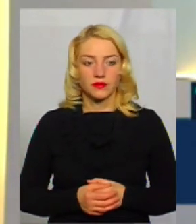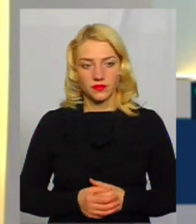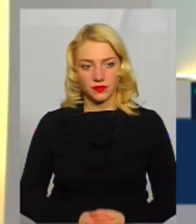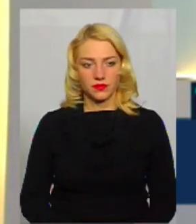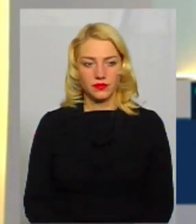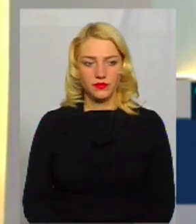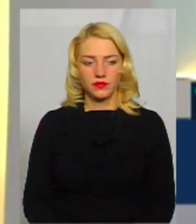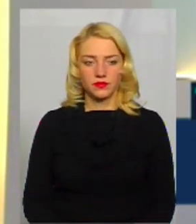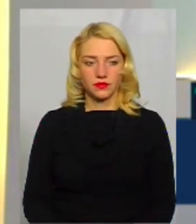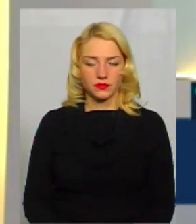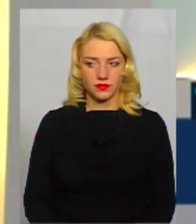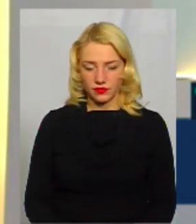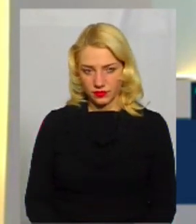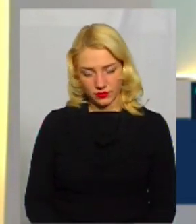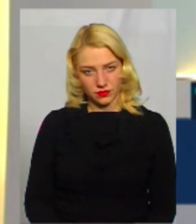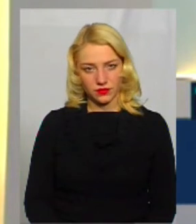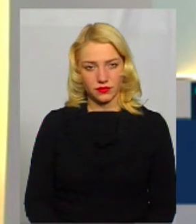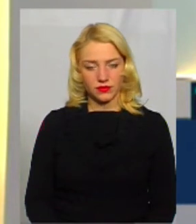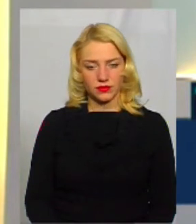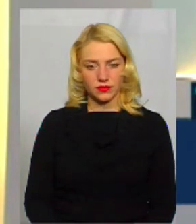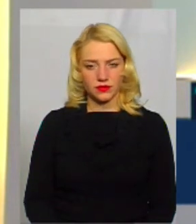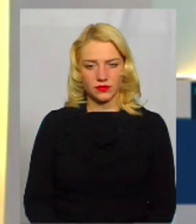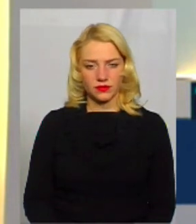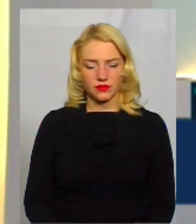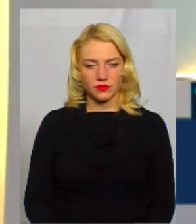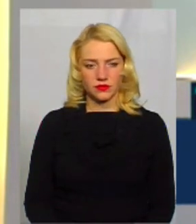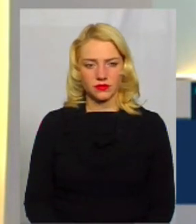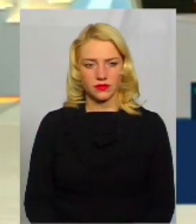То у вас запитання стосовно…